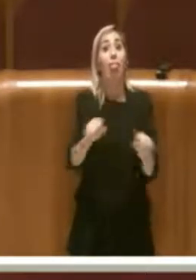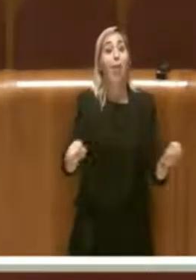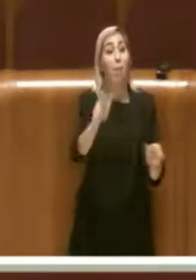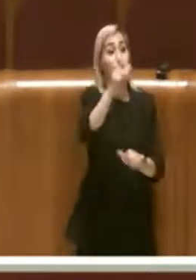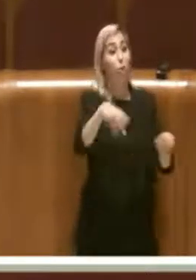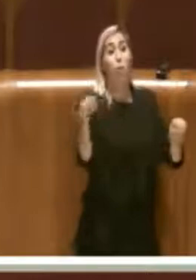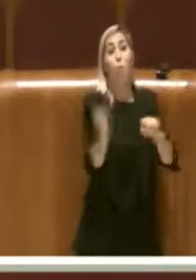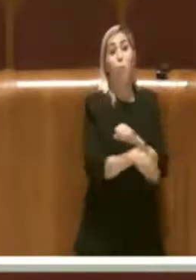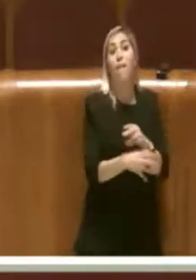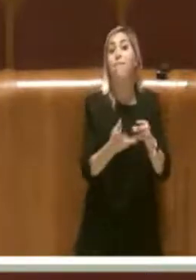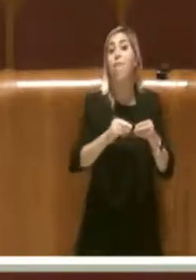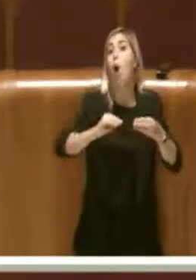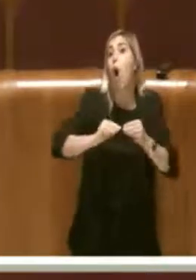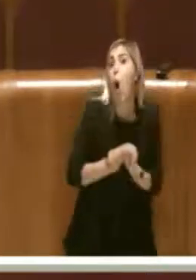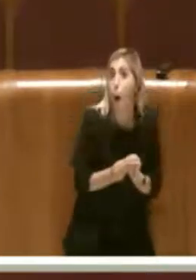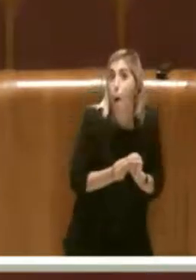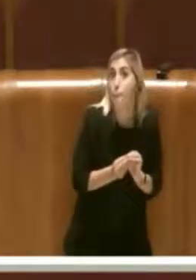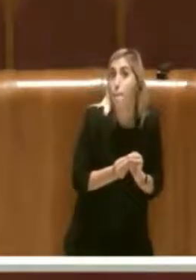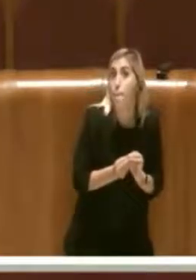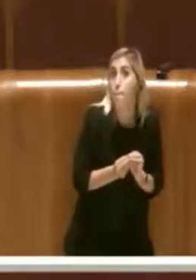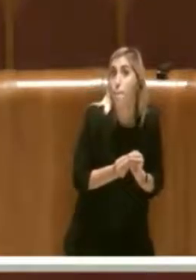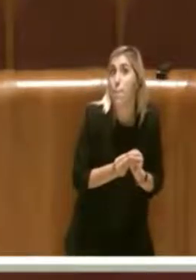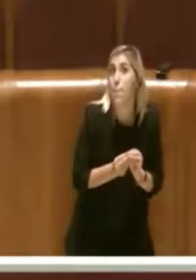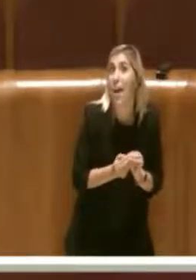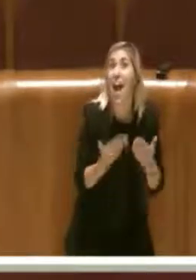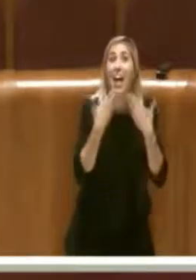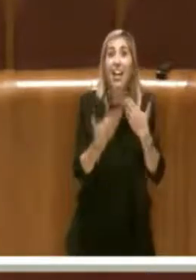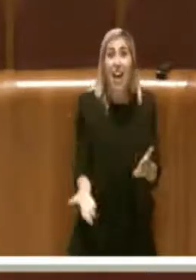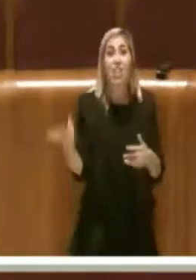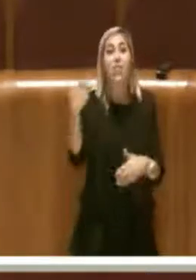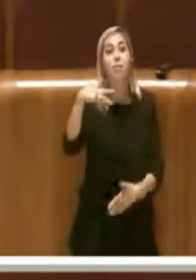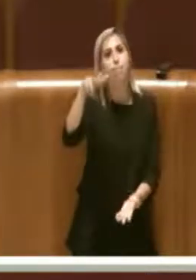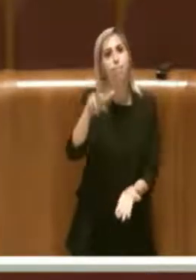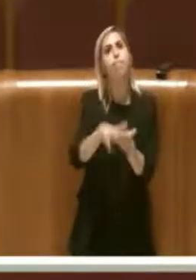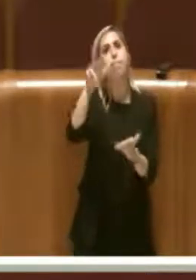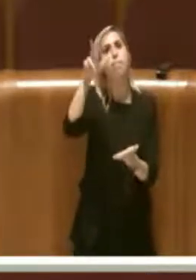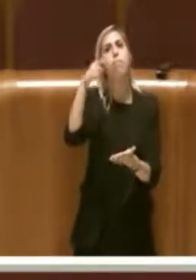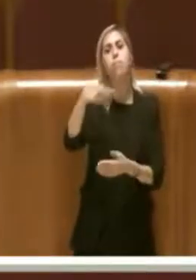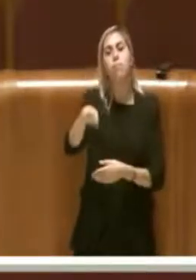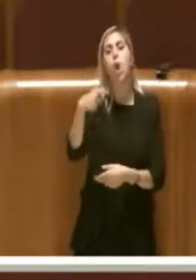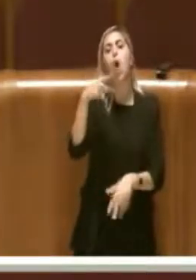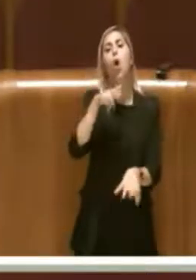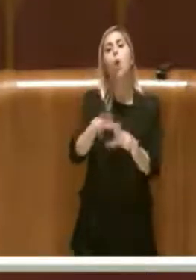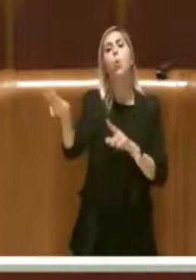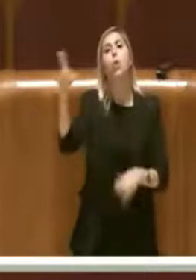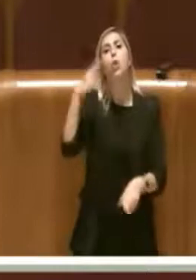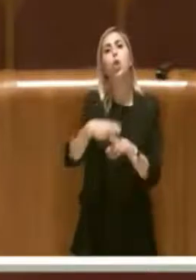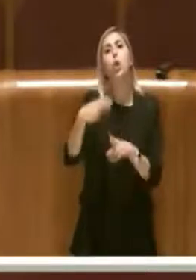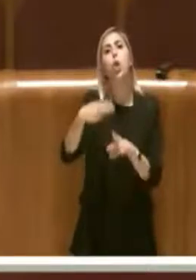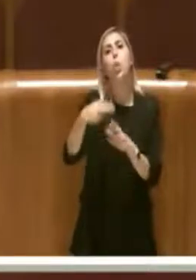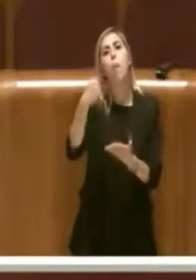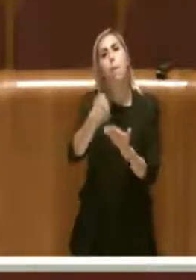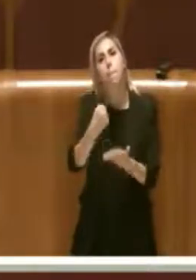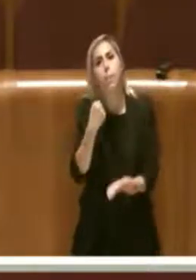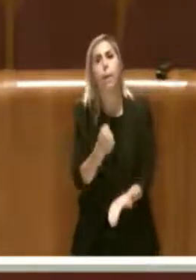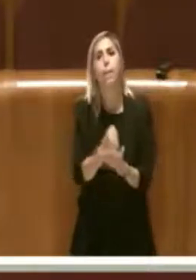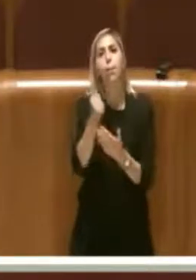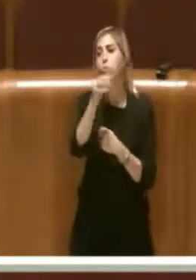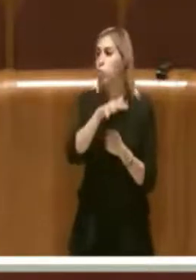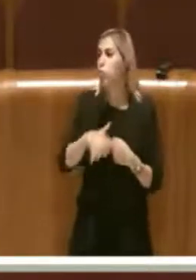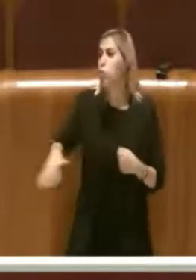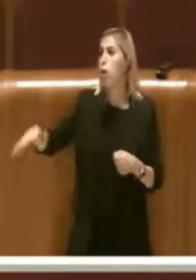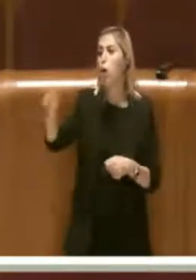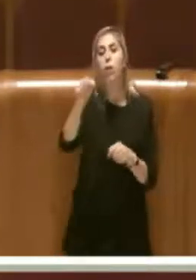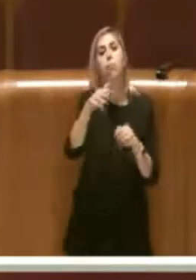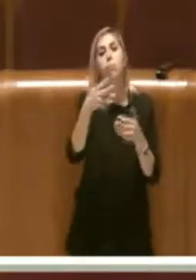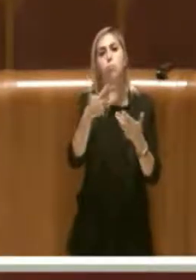guardamacchine autorizzati dal Comune di Roma. In ultimo voglio ricordare che